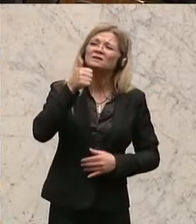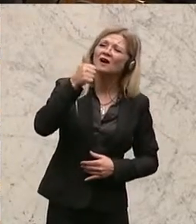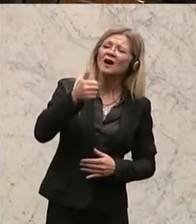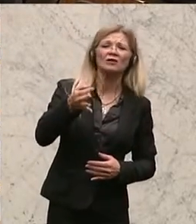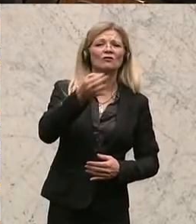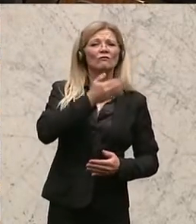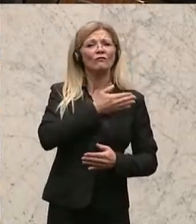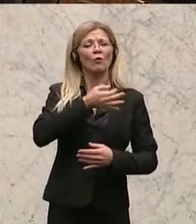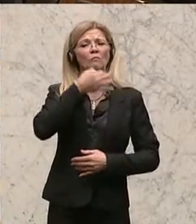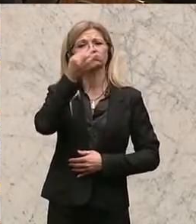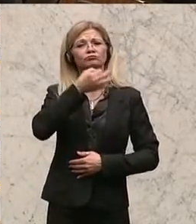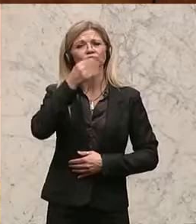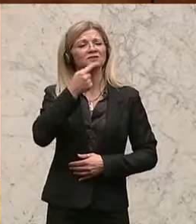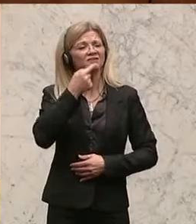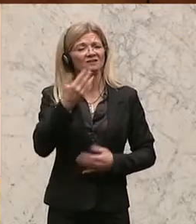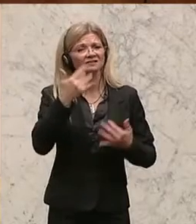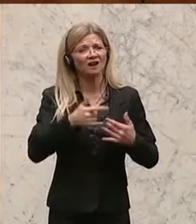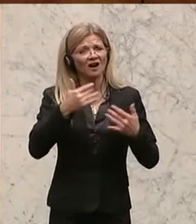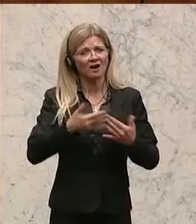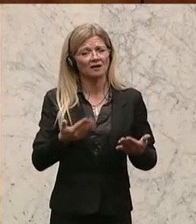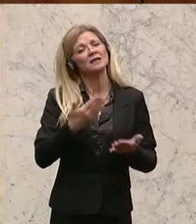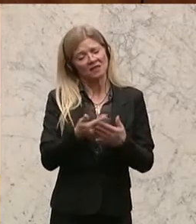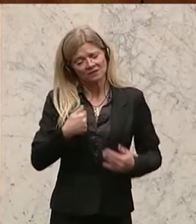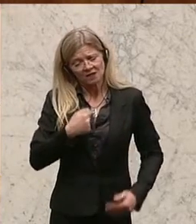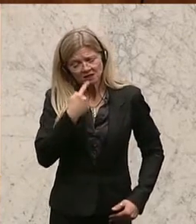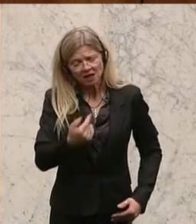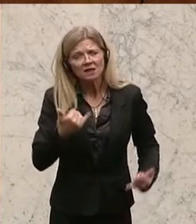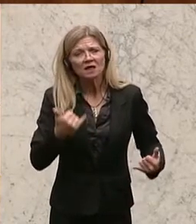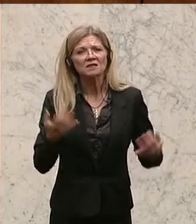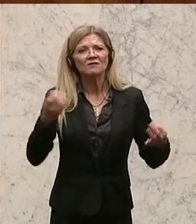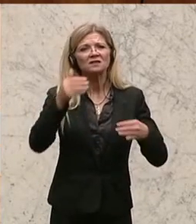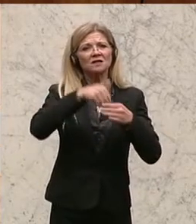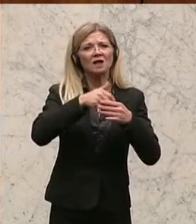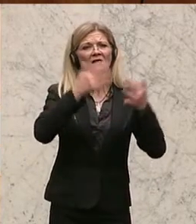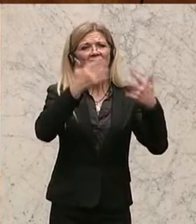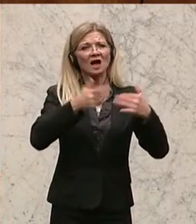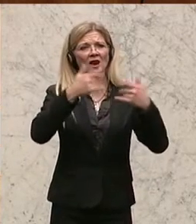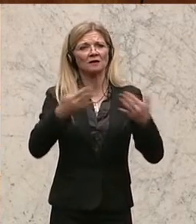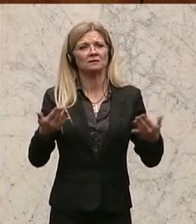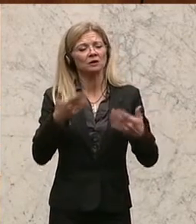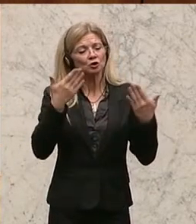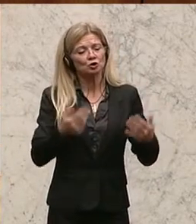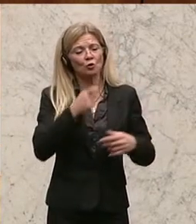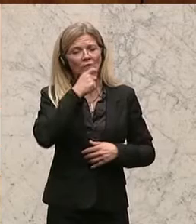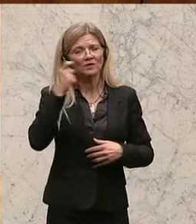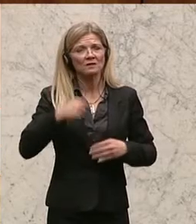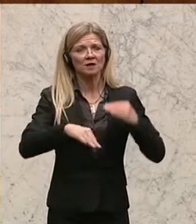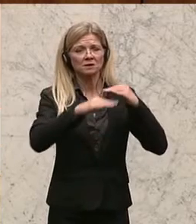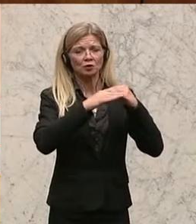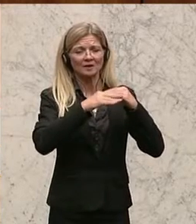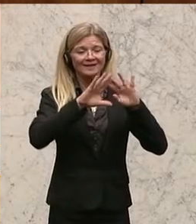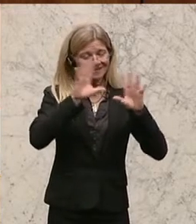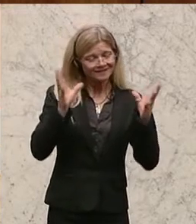Zahlen gesprochen, daher werde ich einmal sagen, worum es überhaupt geht bei diesem, oder um welche Zahlen es überhaupt geht bei diesem Finanzausgleich. Das